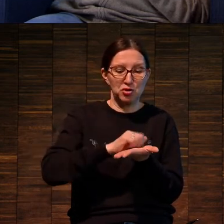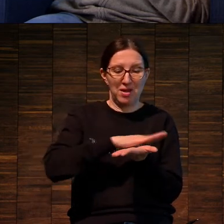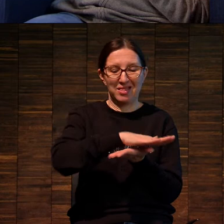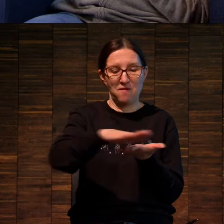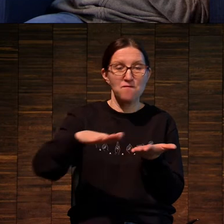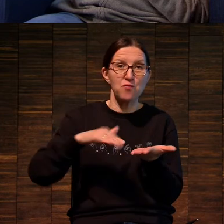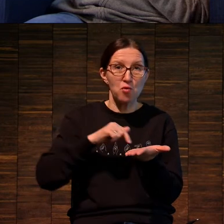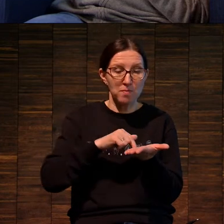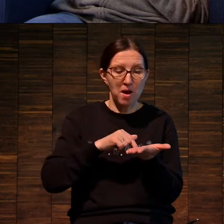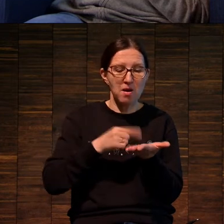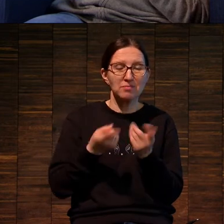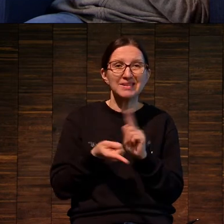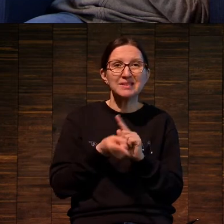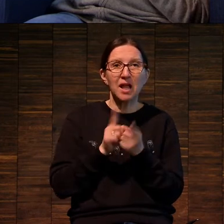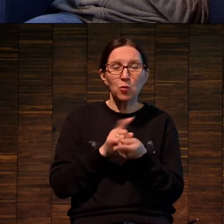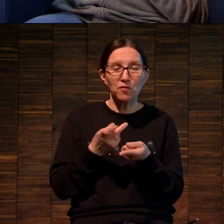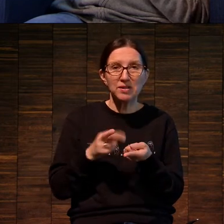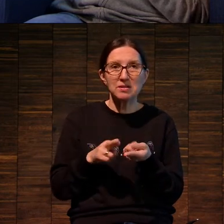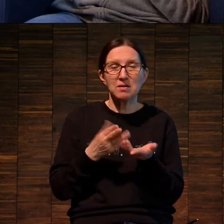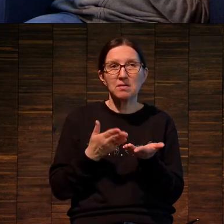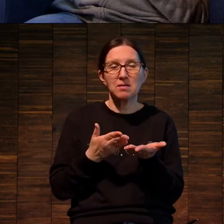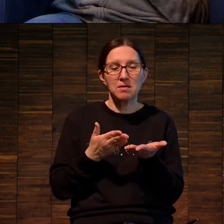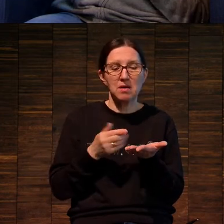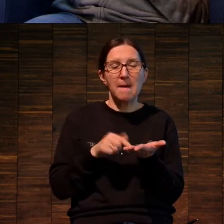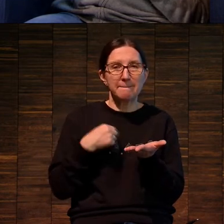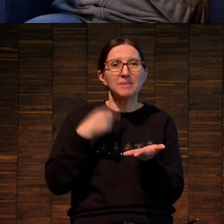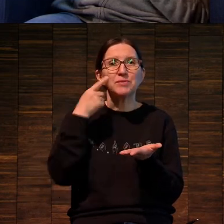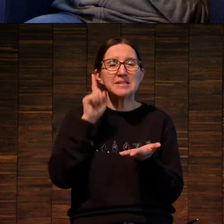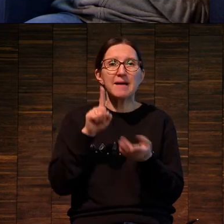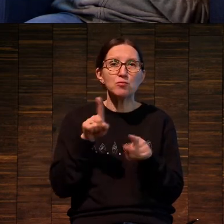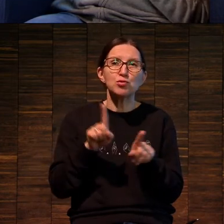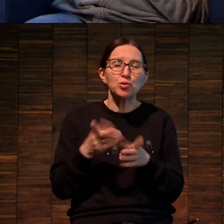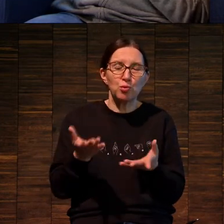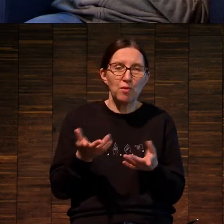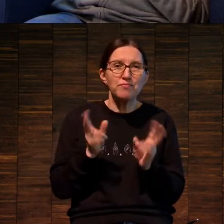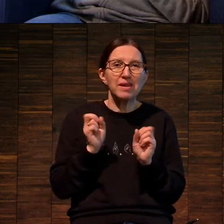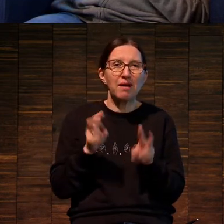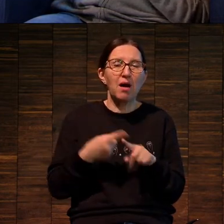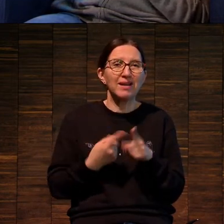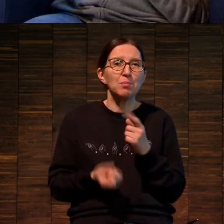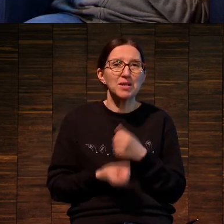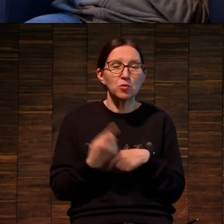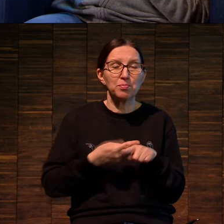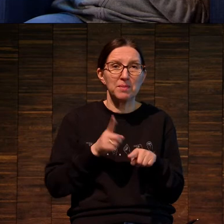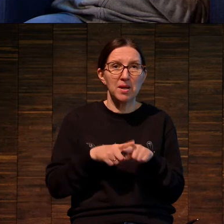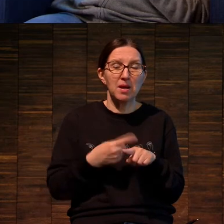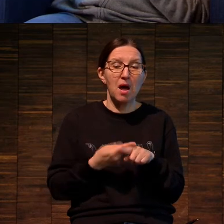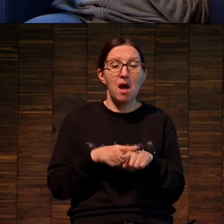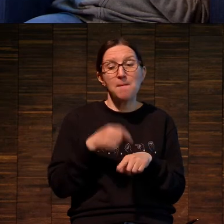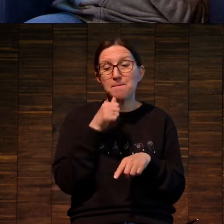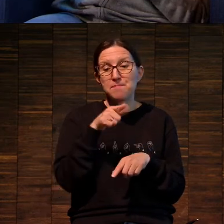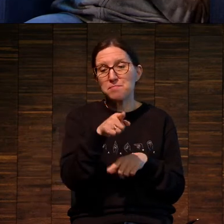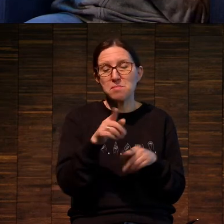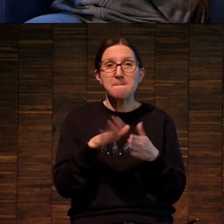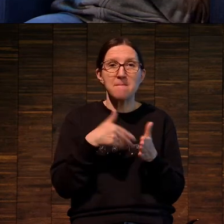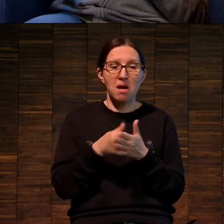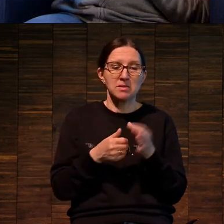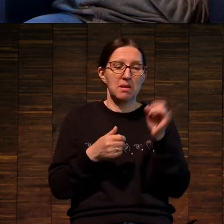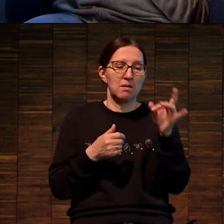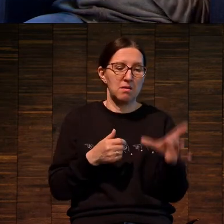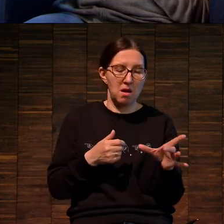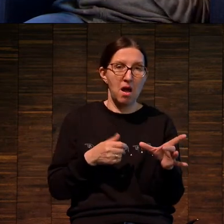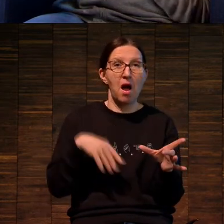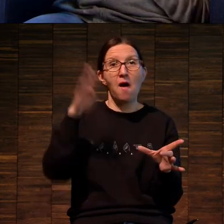становится... То есть мы знаем, что если мы на масляное пятно прольем воду, то